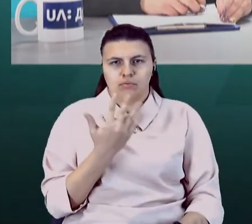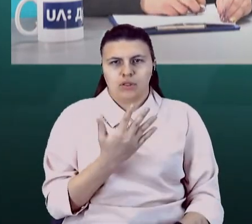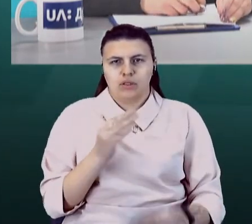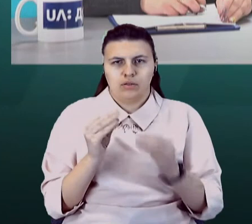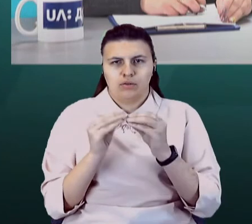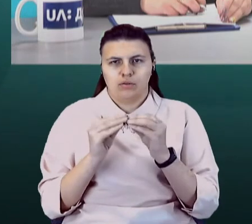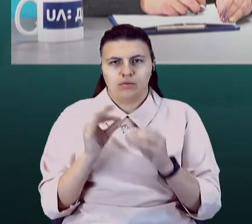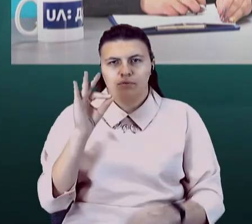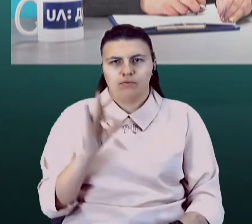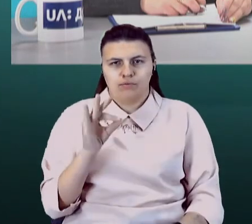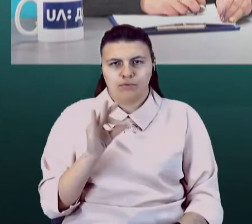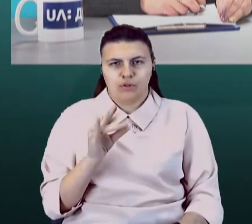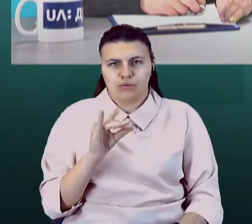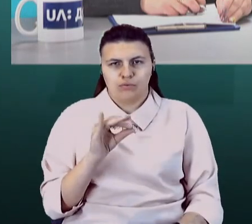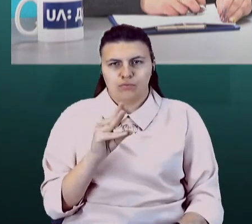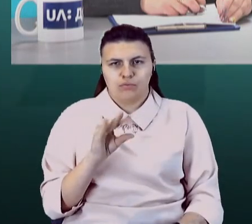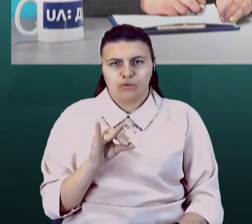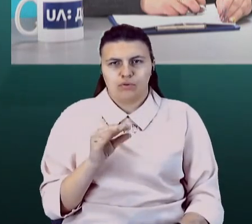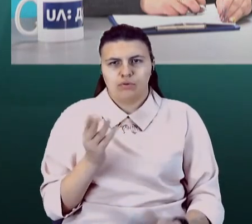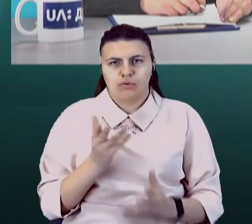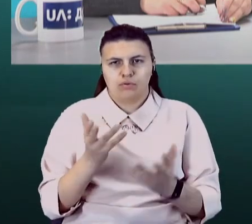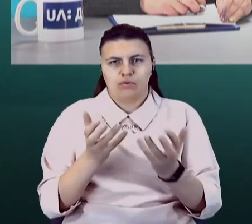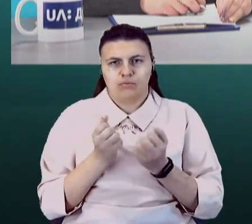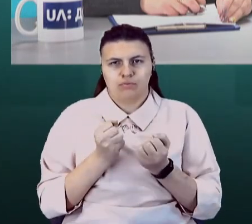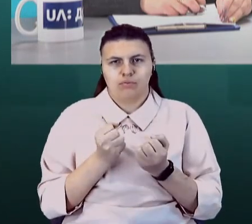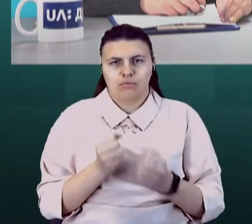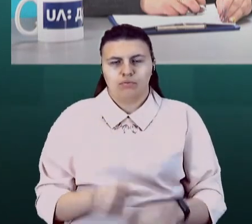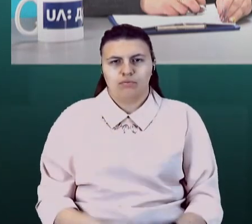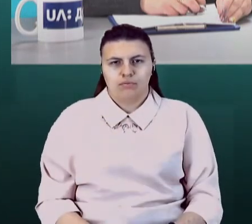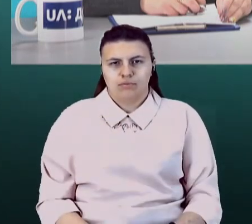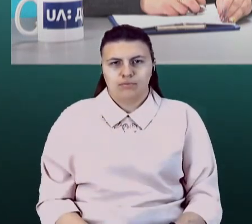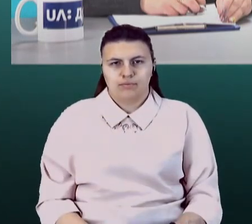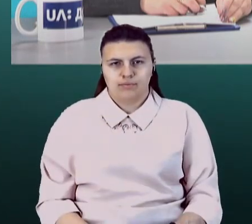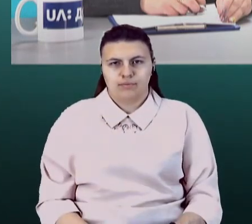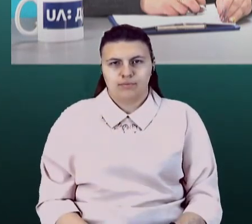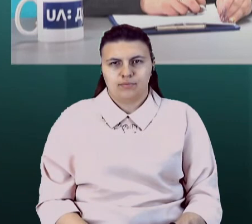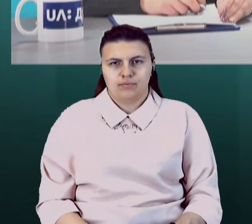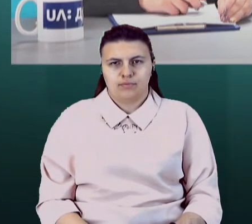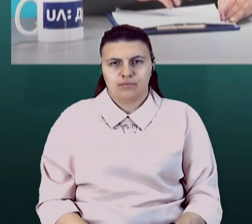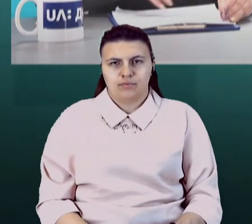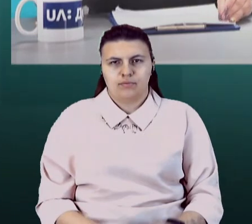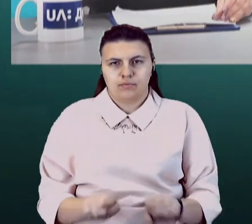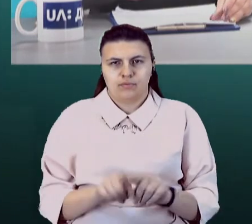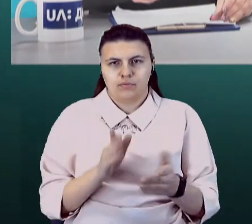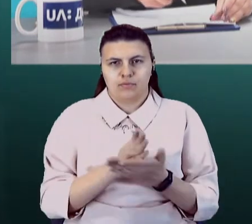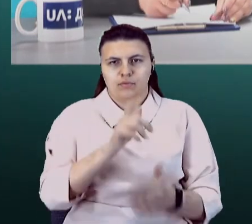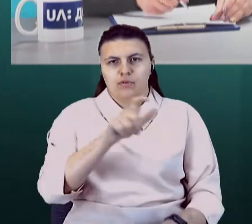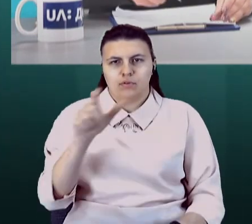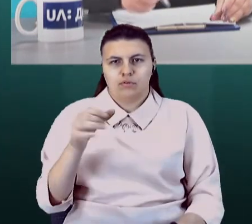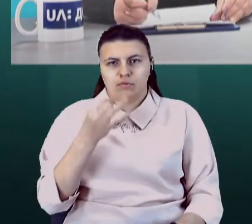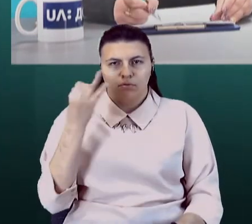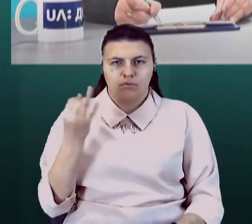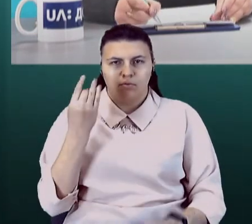суми, яку ти просиш з підконтрольної території. Також є певні люди, які зацікавлені в цьому.